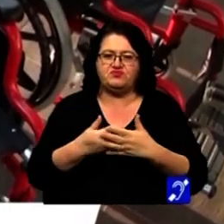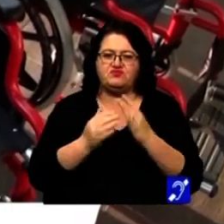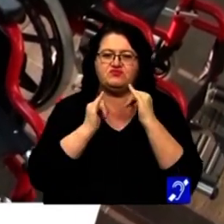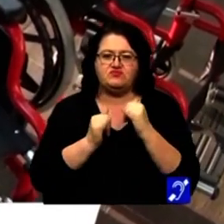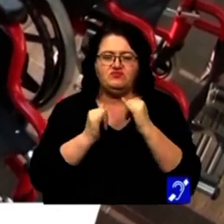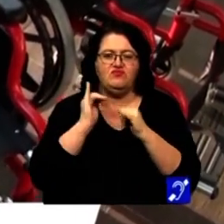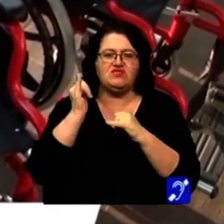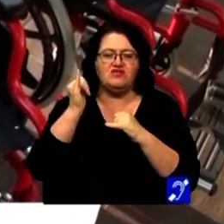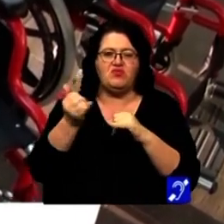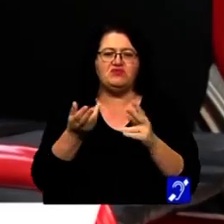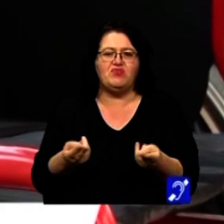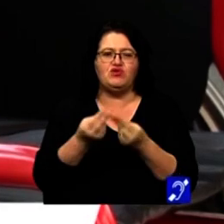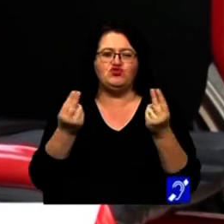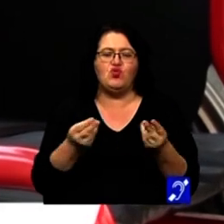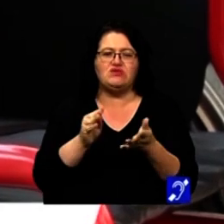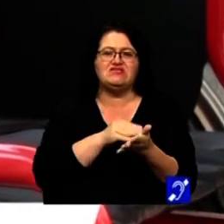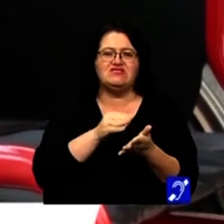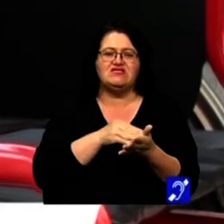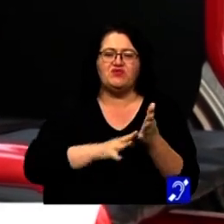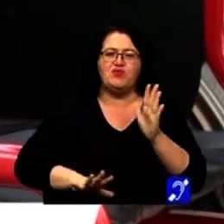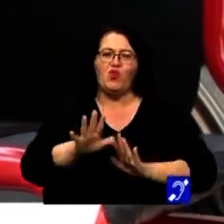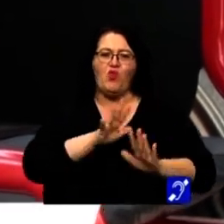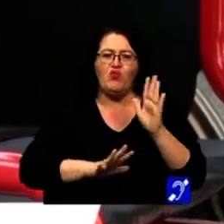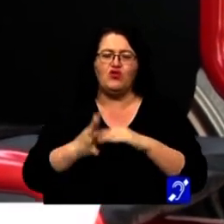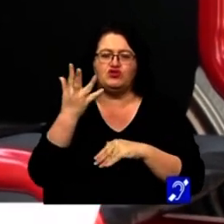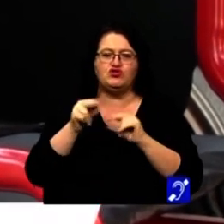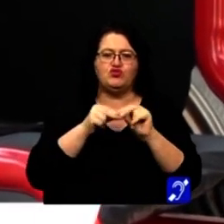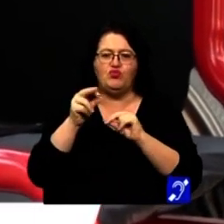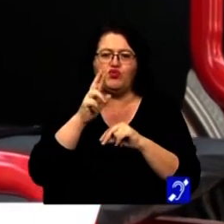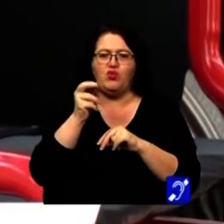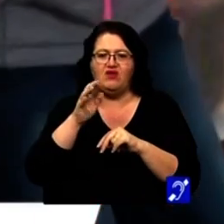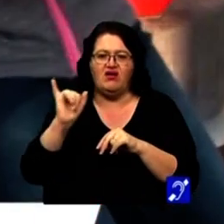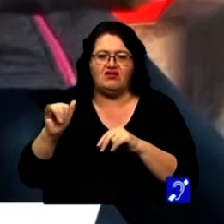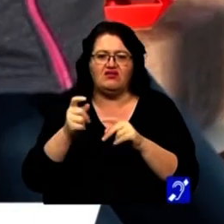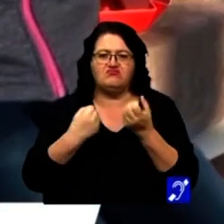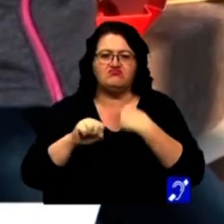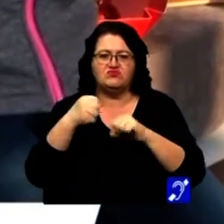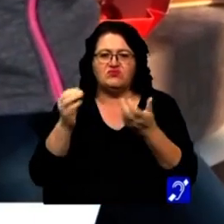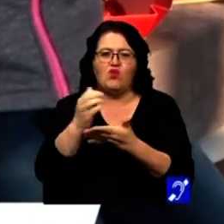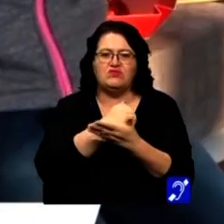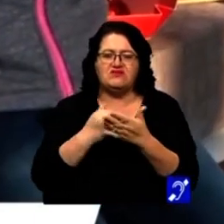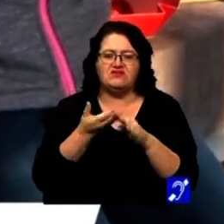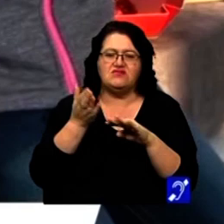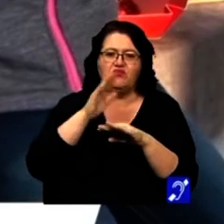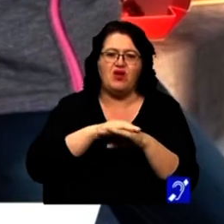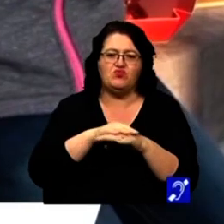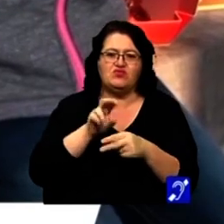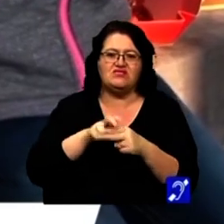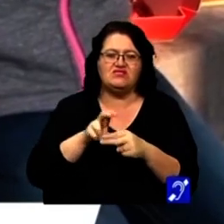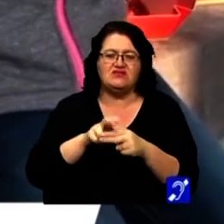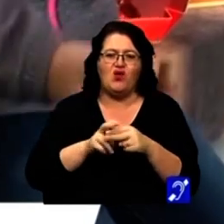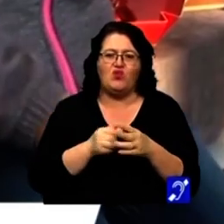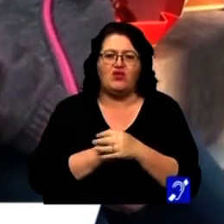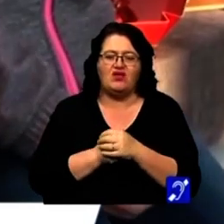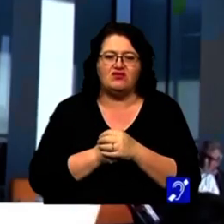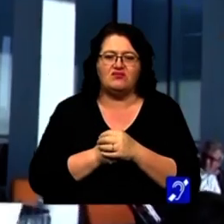a-i ajuta să se deplaseze mai ușor și să se simtă mai comod, cele 5 cluburi Rotary s-au mobilizat și au strâns un număr impresionant de scaune cu rotile.